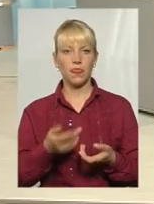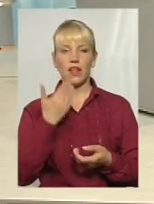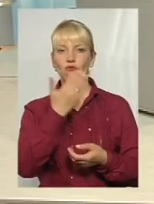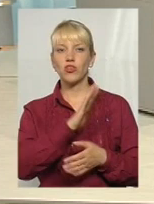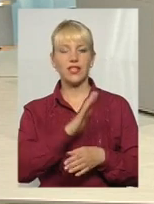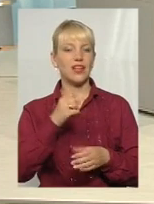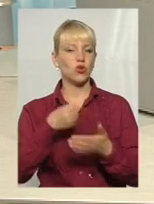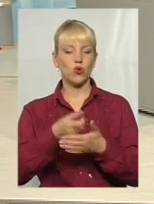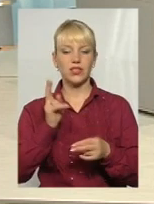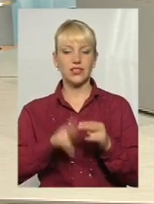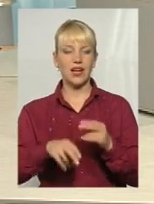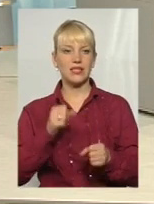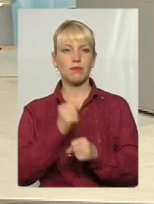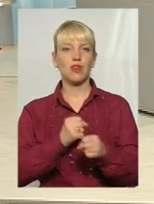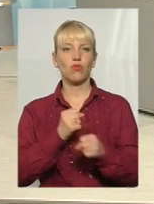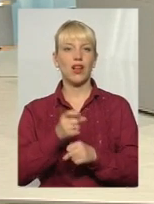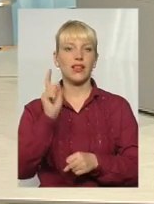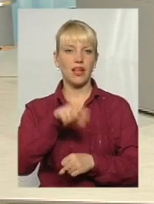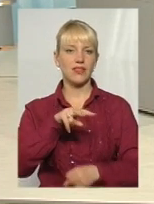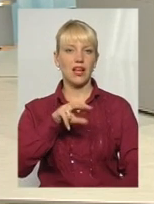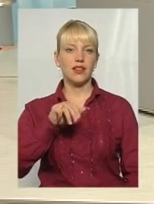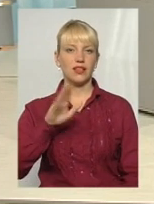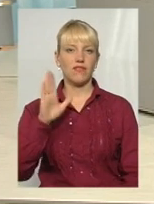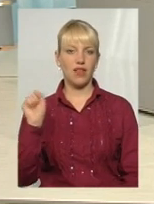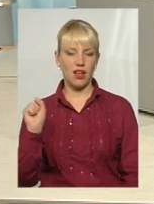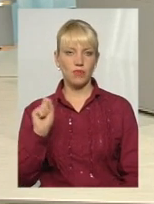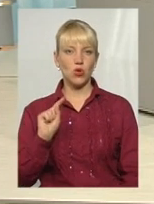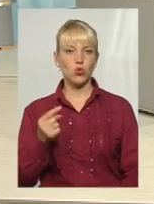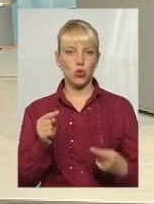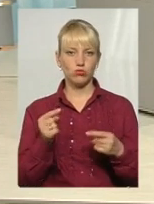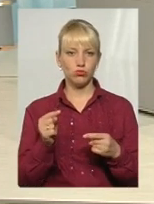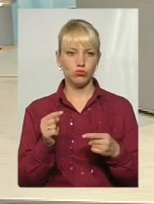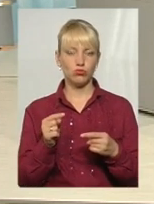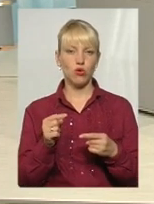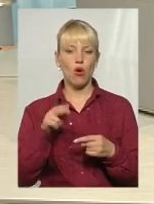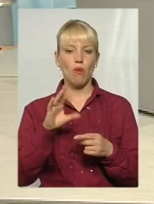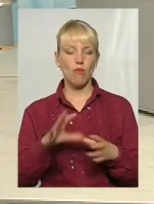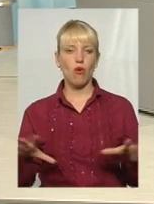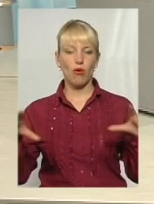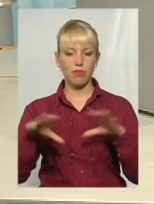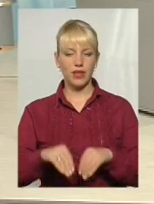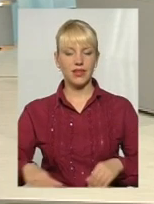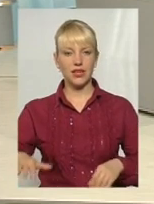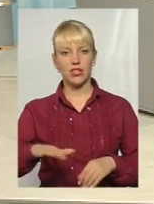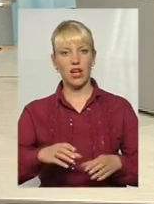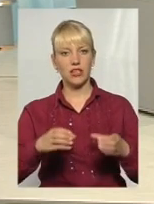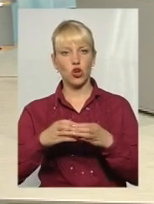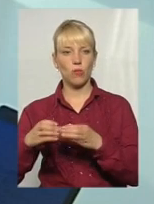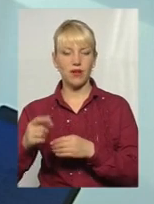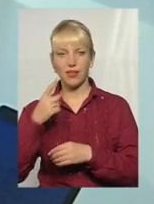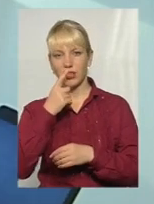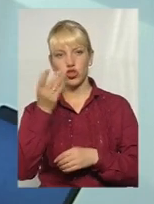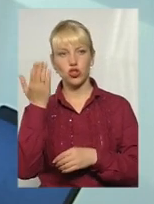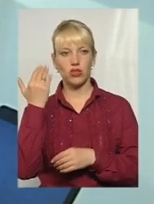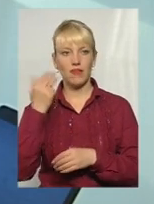до кінця спрацювали навіть в Литві. Тому, і, скажімо, по об'єднаних територіальних громадах, нещодавно